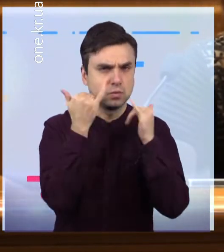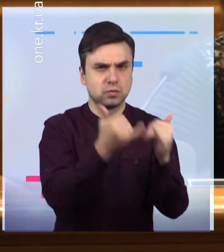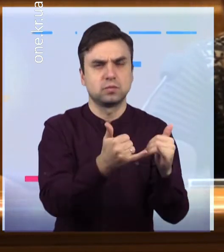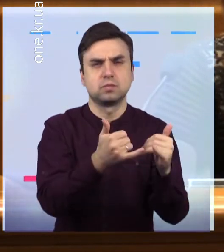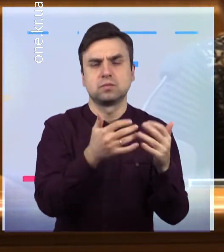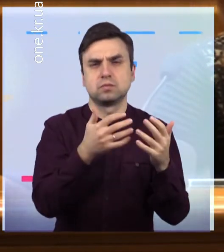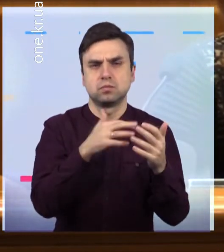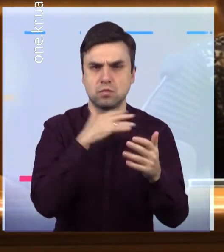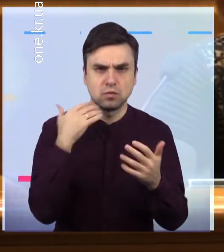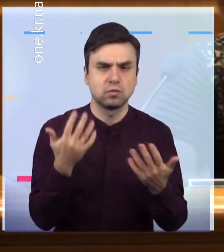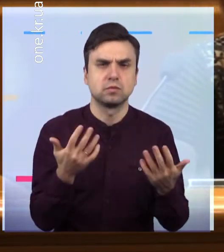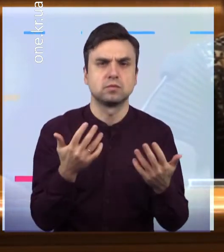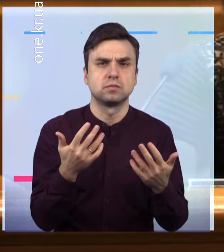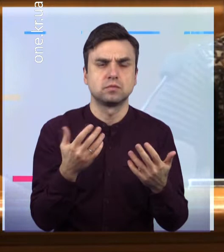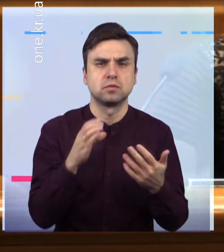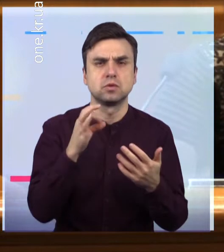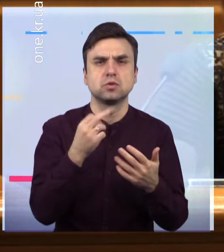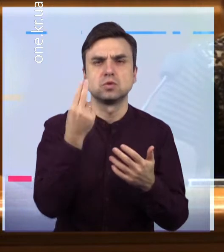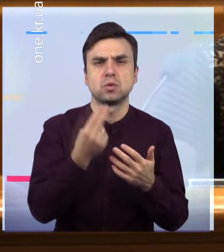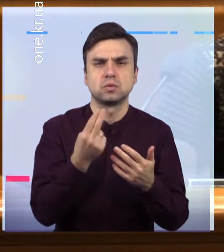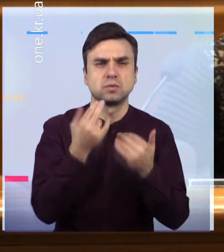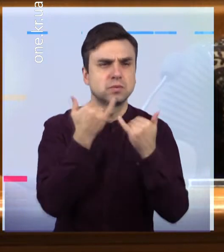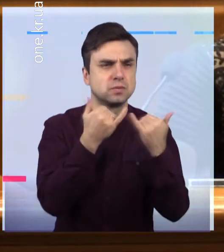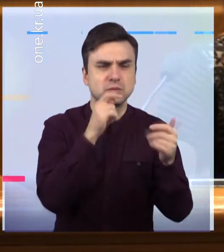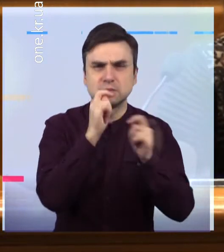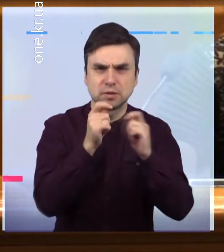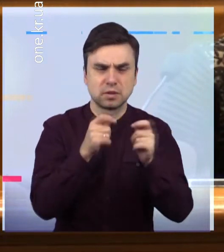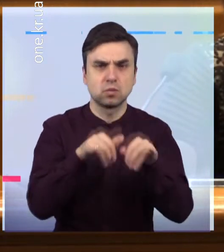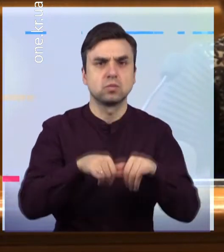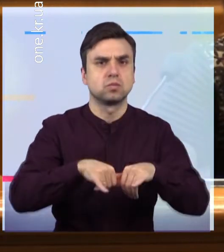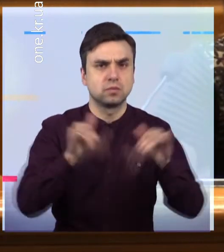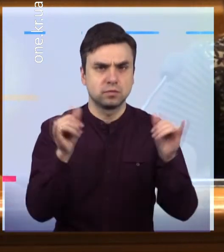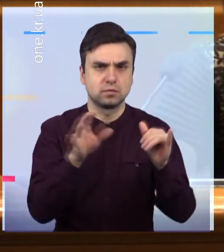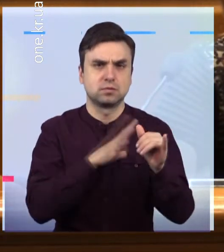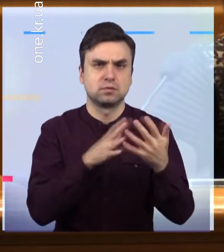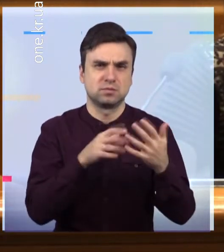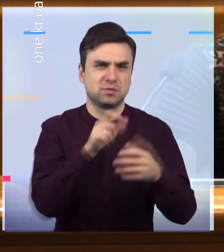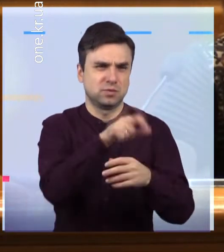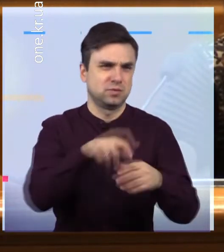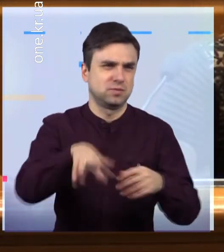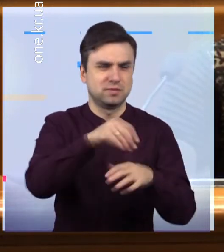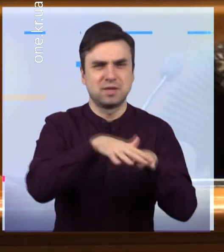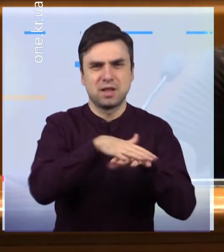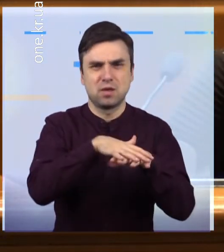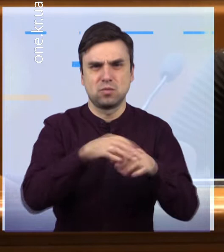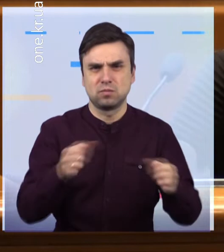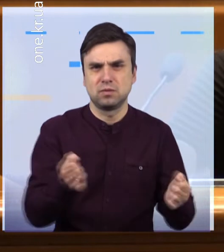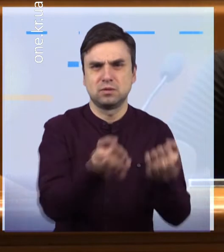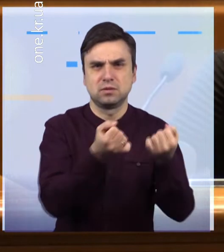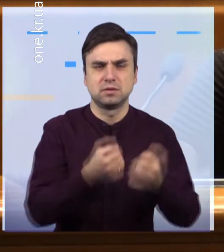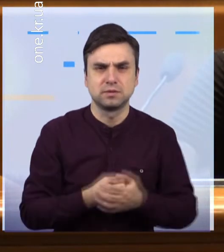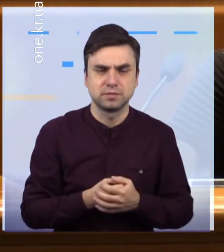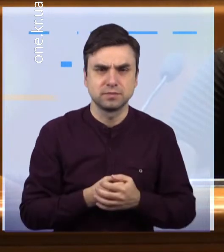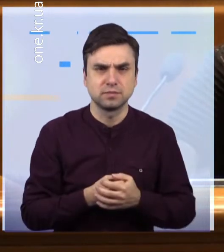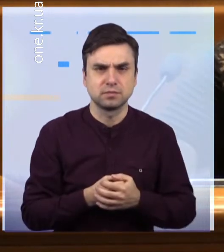соціальним видаткам Майже їх розширили на підтримку наших криворіжів І крім того, в цих умовах місто